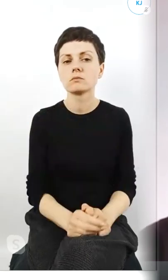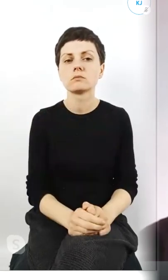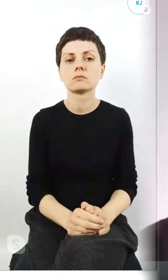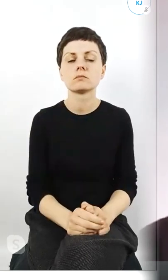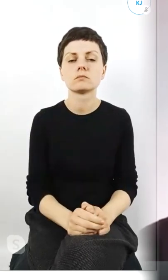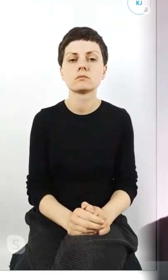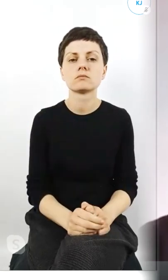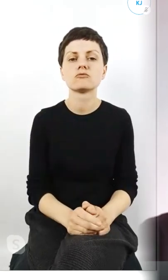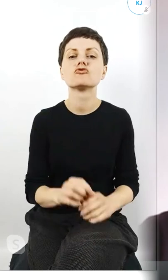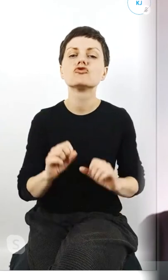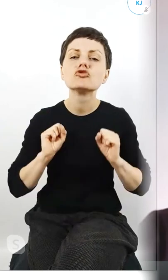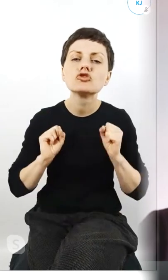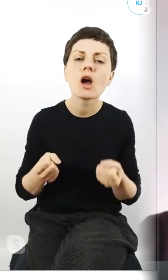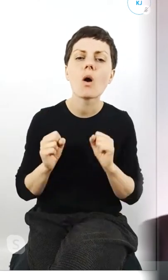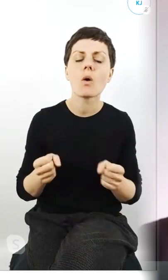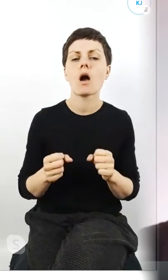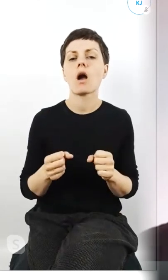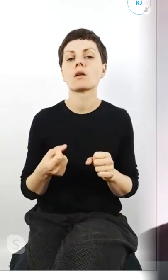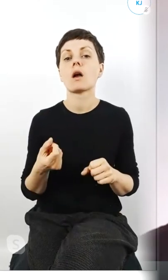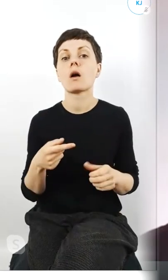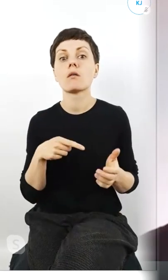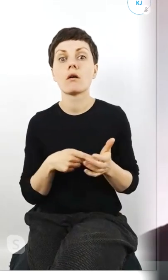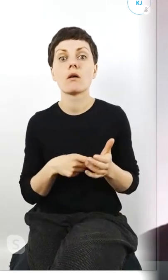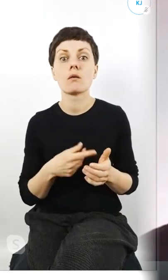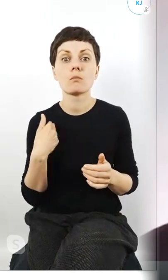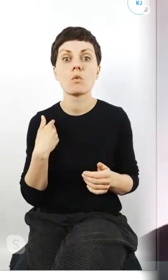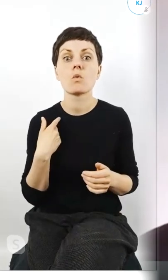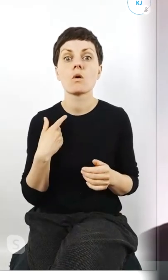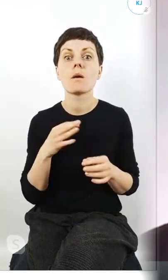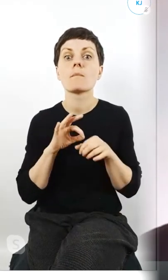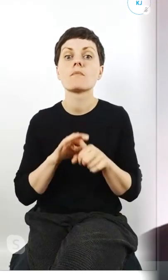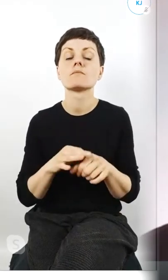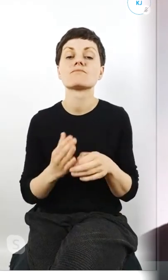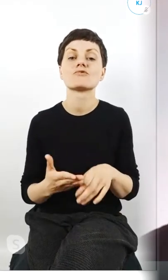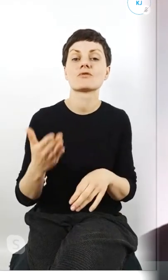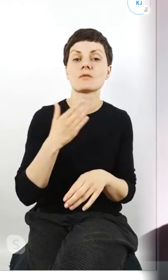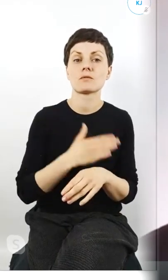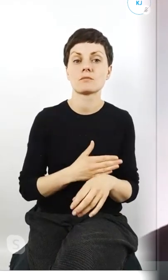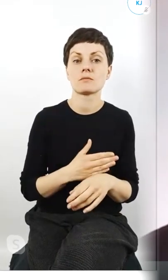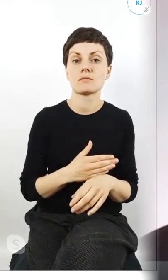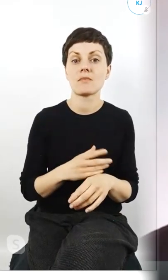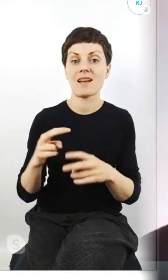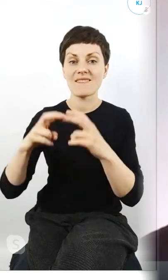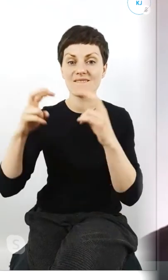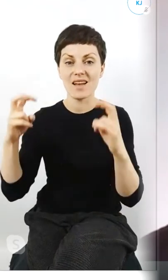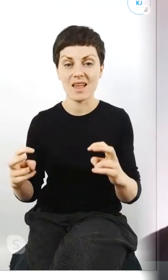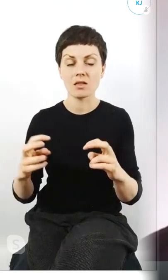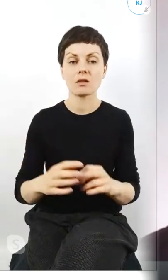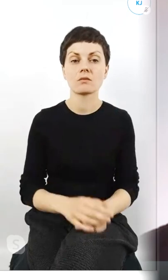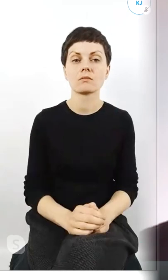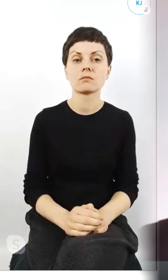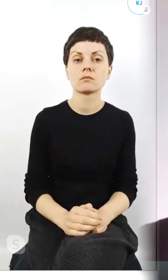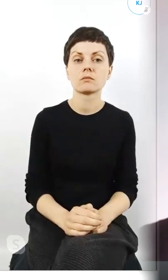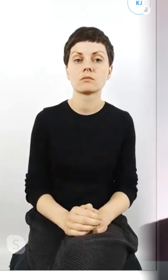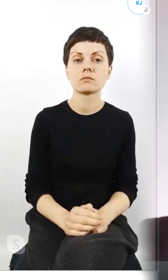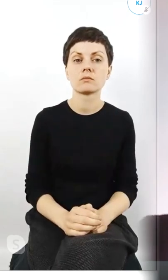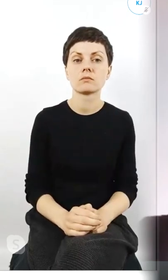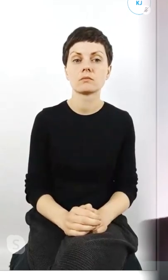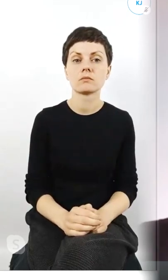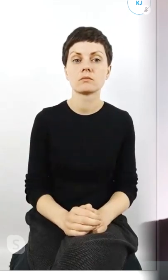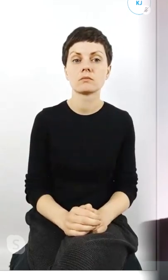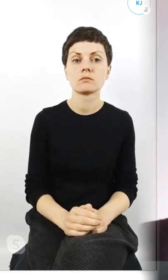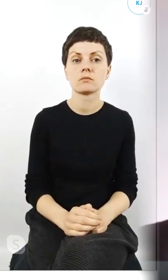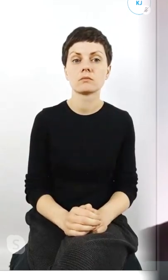działania które były wprowadzone przed jakby tą kwarantanną to